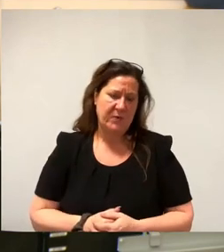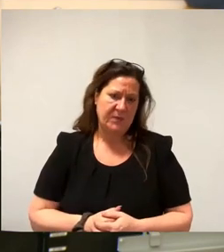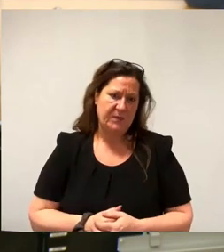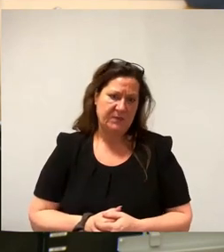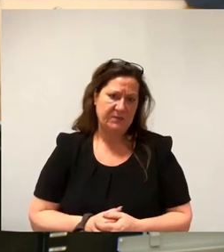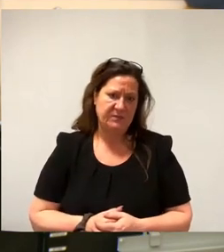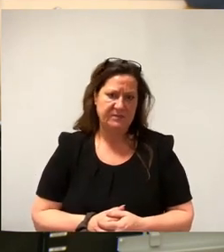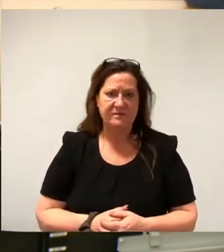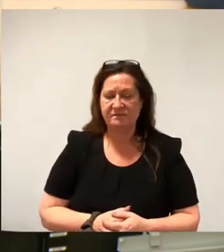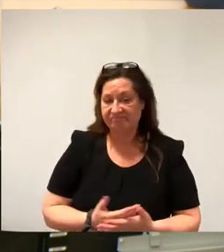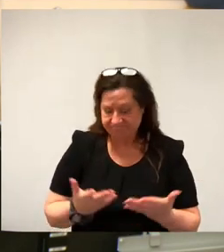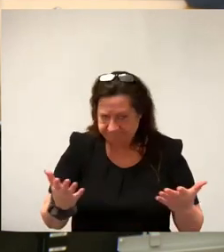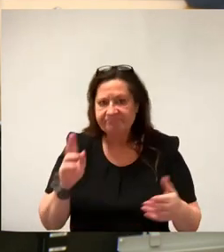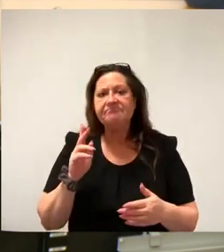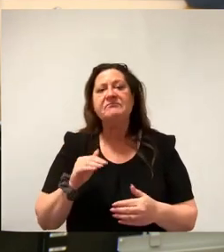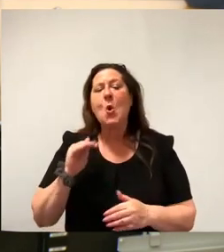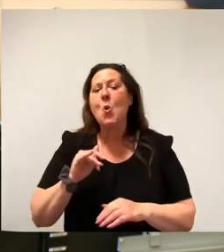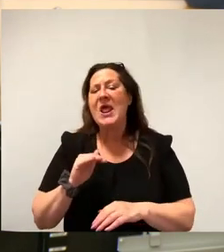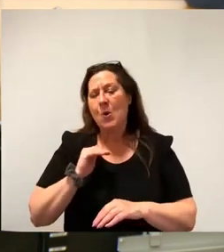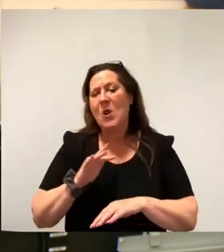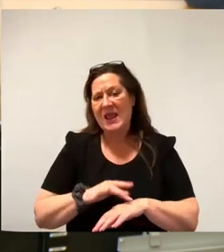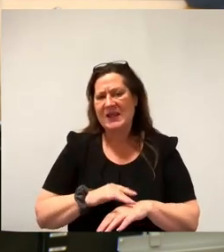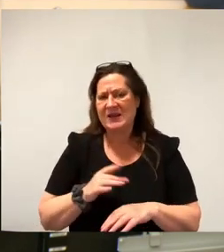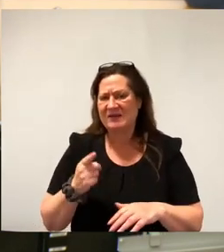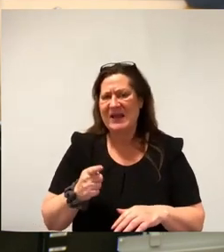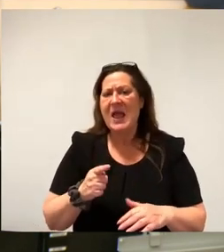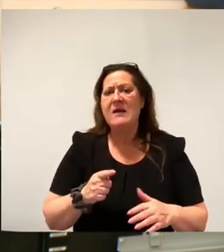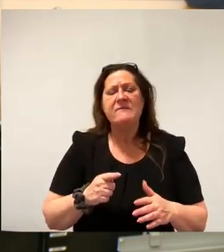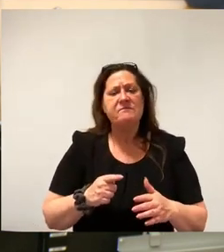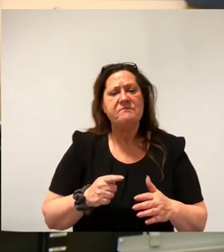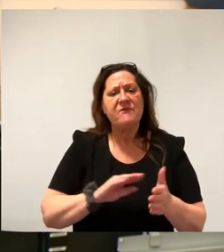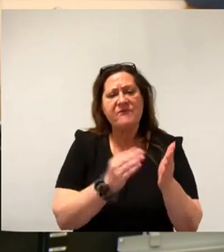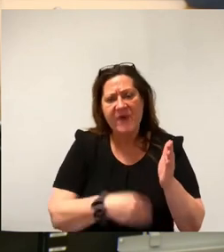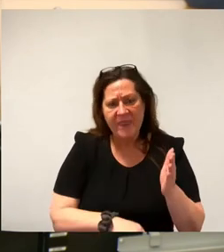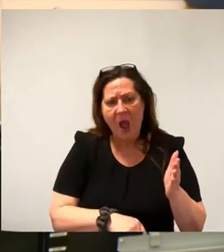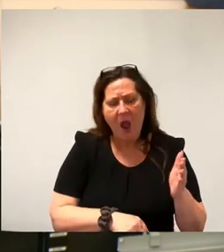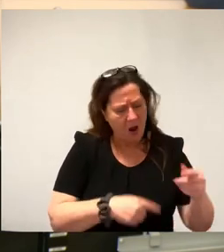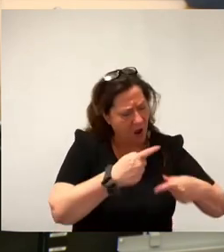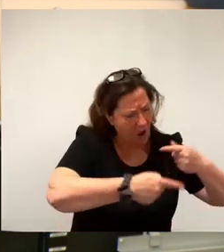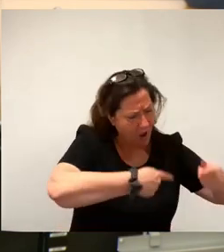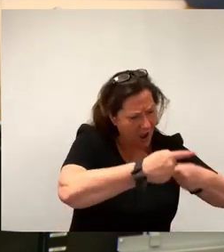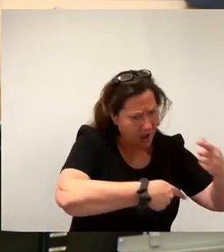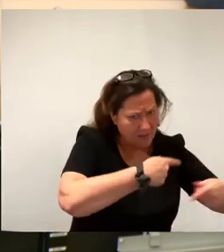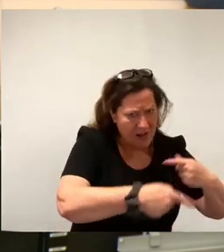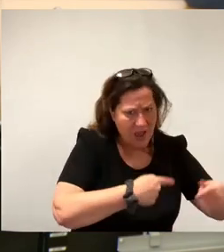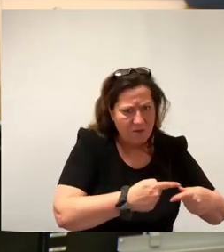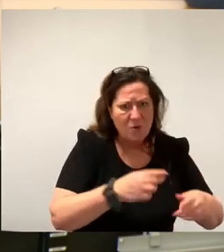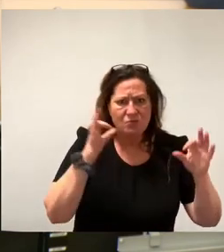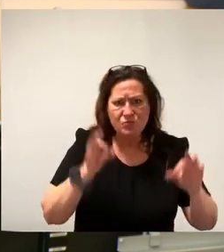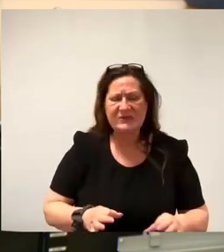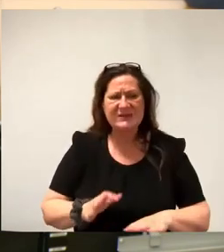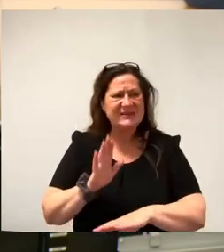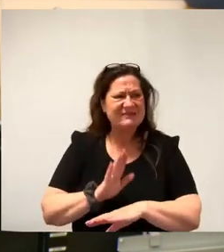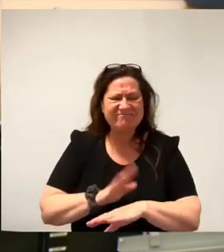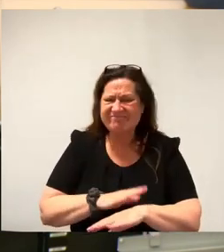Kolleginnen und Kollegen, unabhängig von diesem vertragsdechnischen Vorgang müssen wir uns zeitnah ehrlich machen. Wir